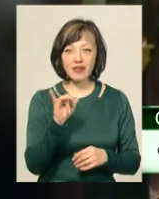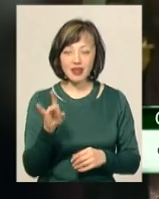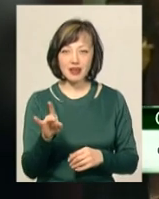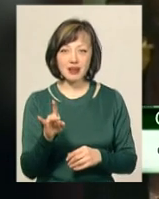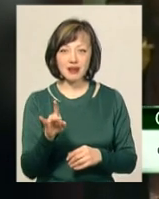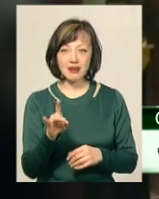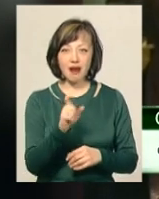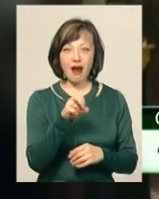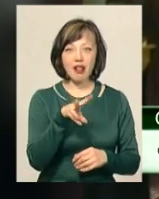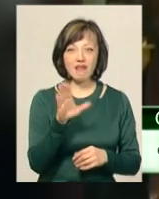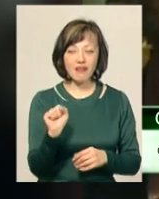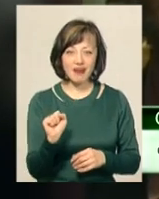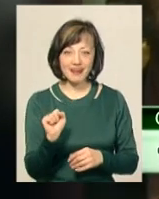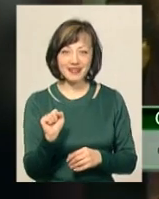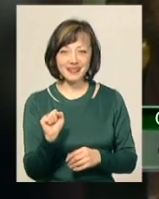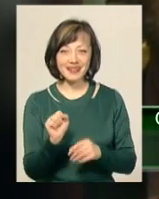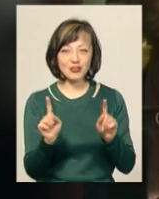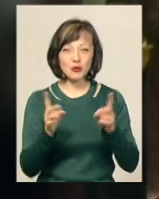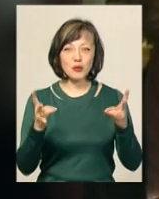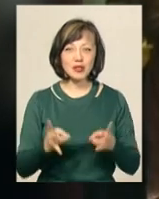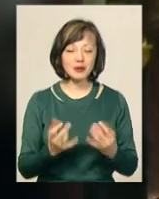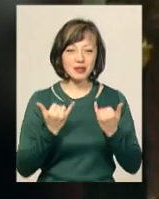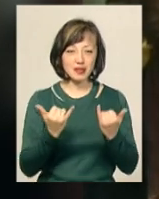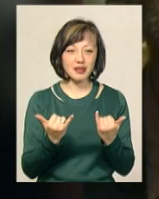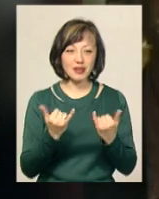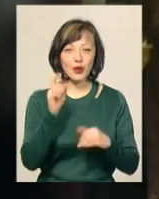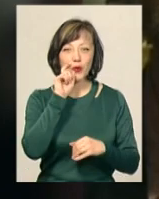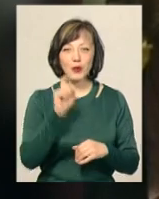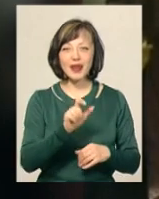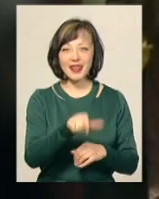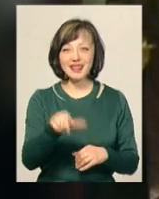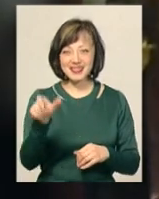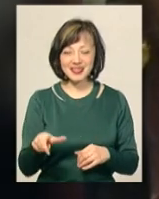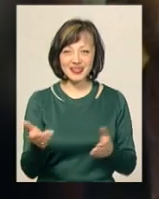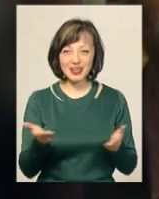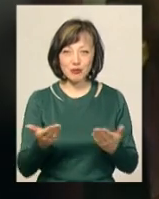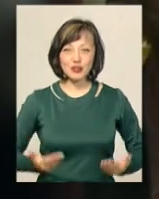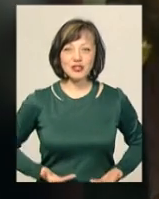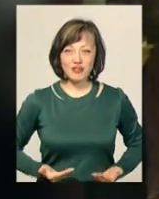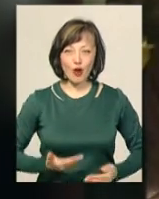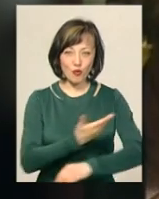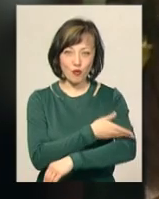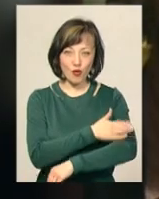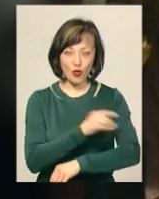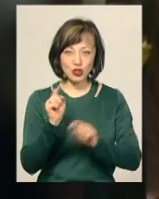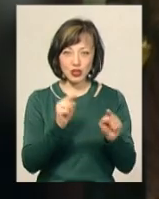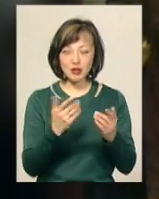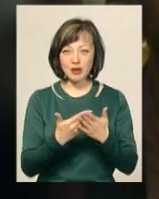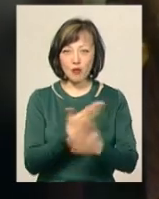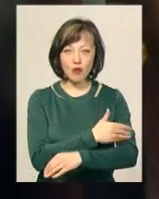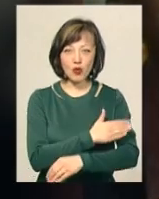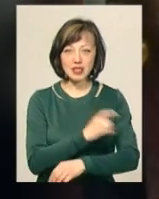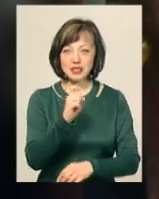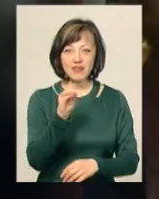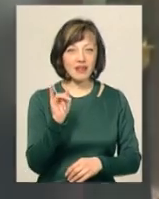халва. Це те, що потрібно українцям, які проживають в Польщі, тому що, наприклад, в Польщі